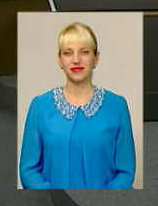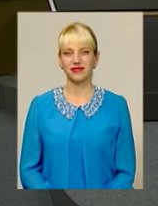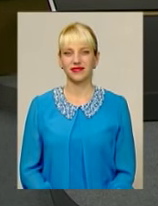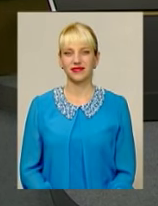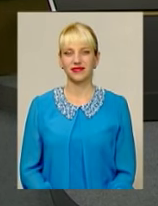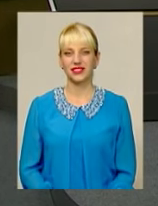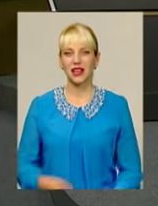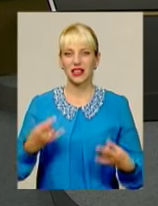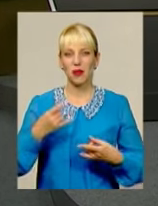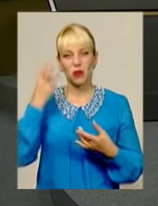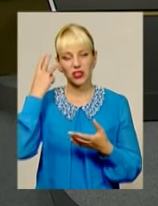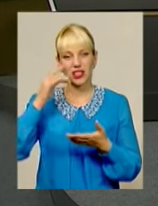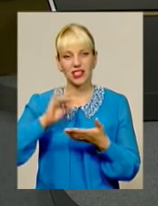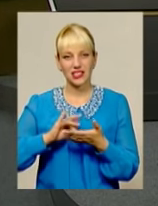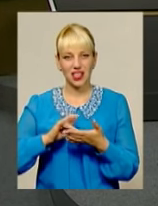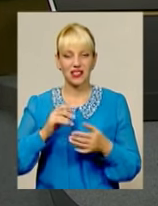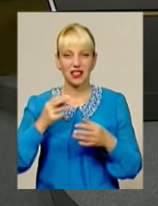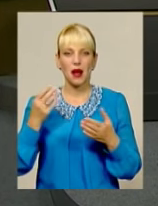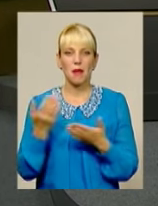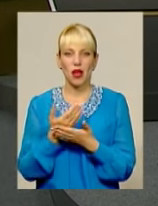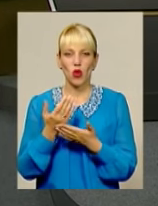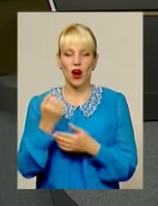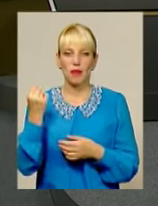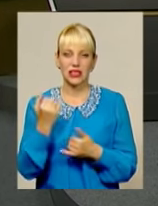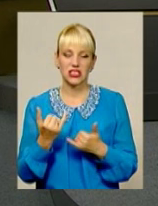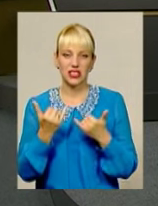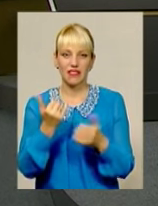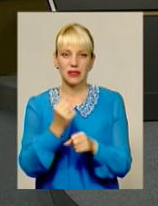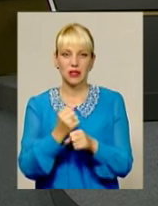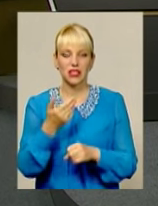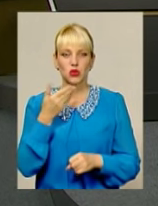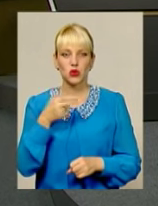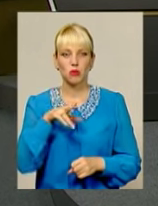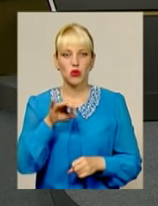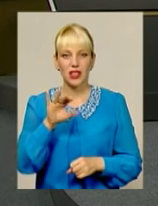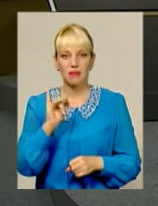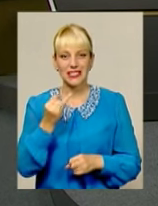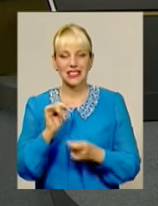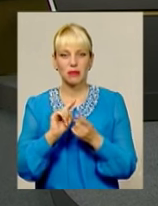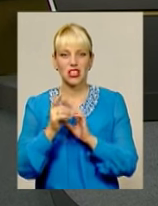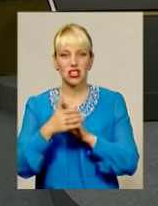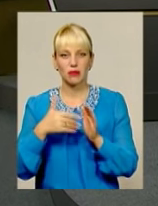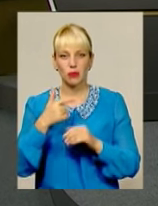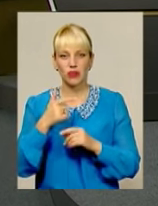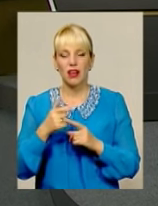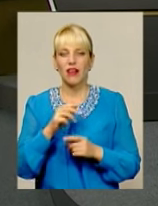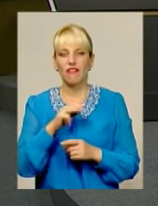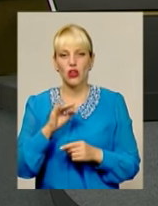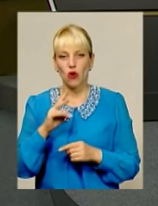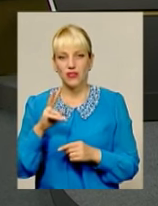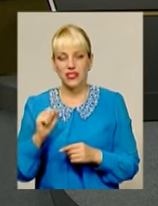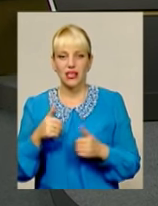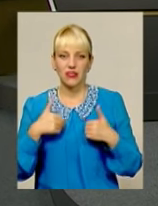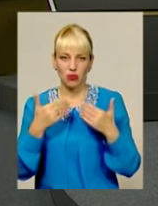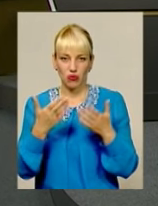В ефірі телеканалу Поділля Центр, панорама тиждень у студії Віталій Постемський та Оксана Фіновська. Вітаємо вас і короткий